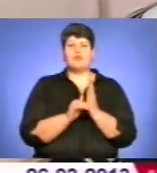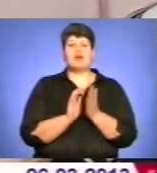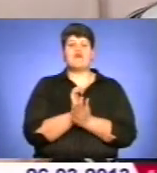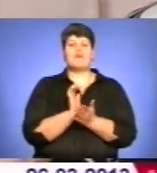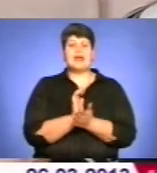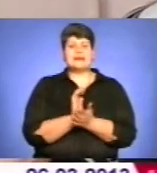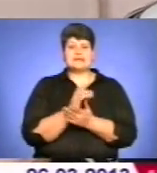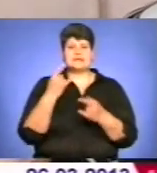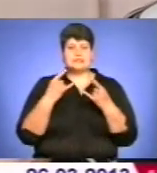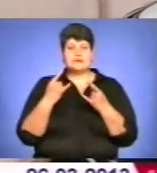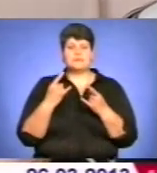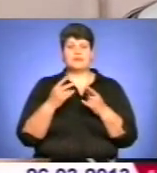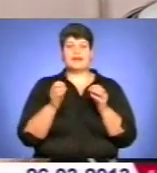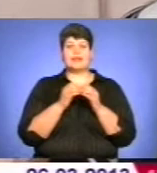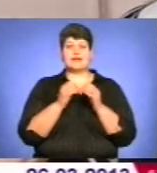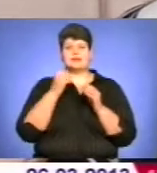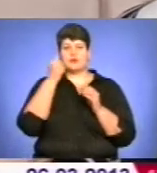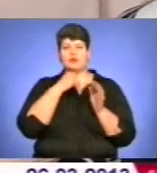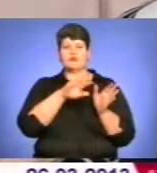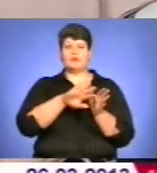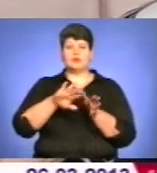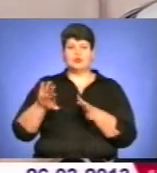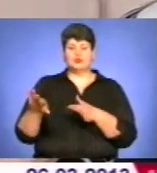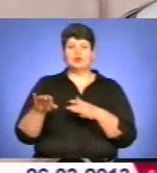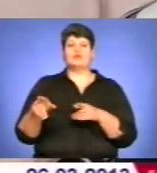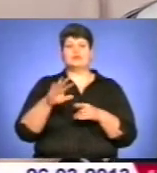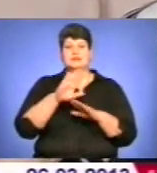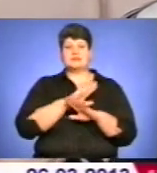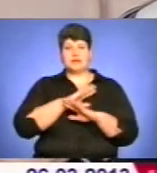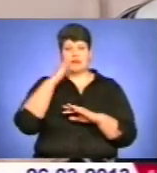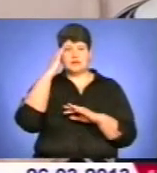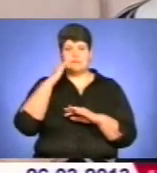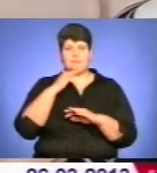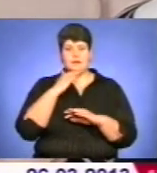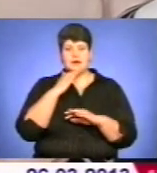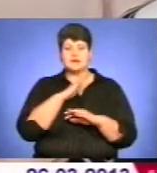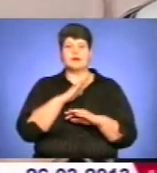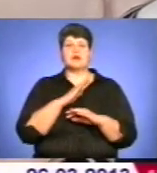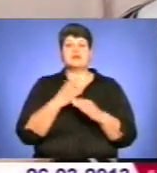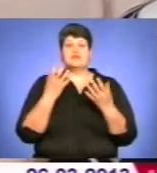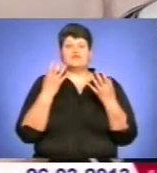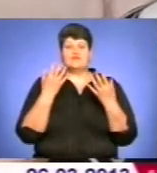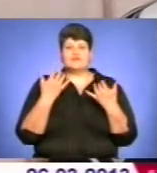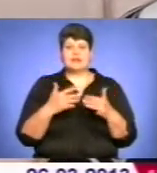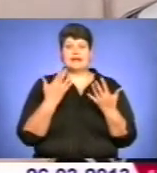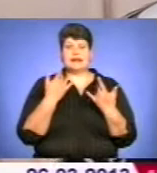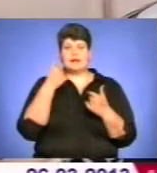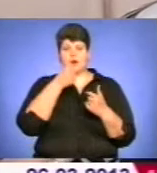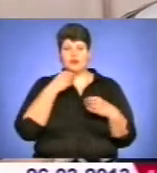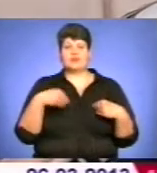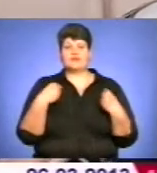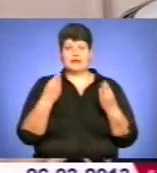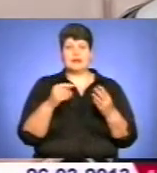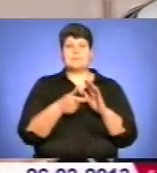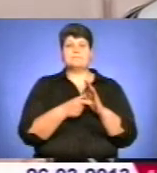тому що 10 років минуло в минулому році від смерті батька, і вже кілька років тому дали приміщення під